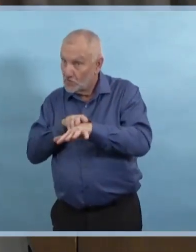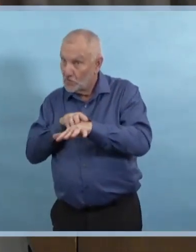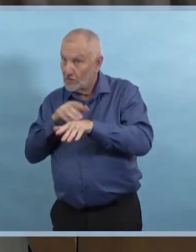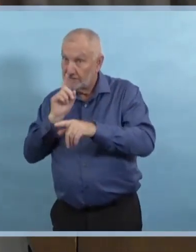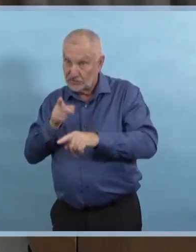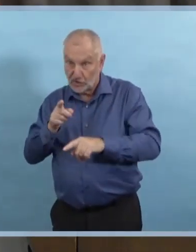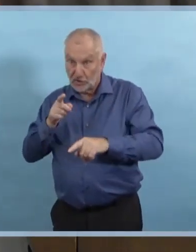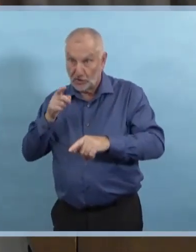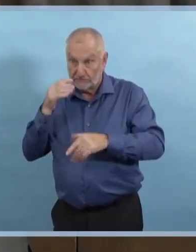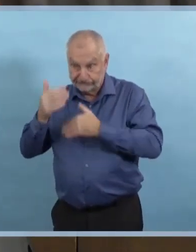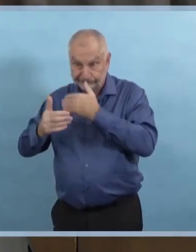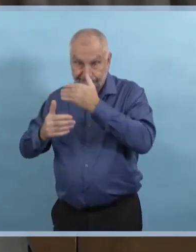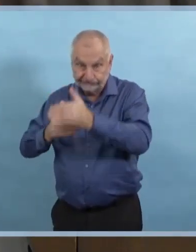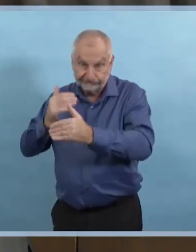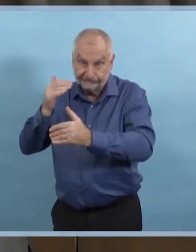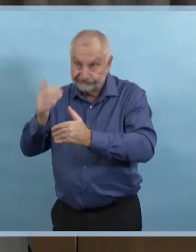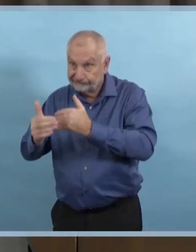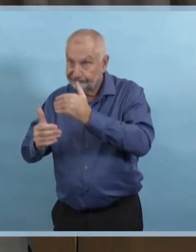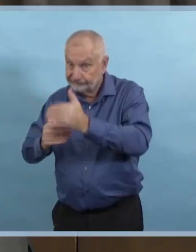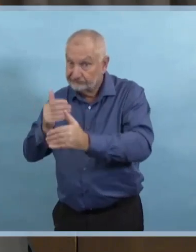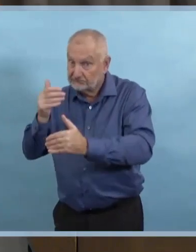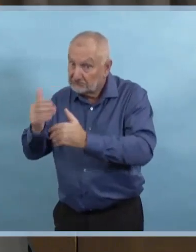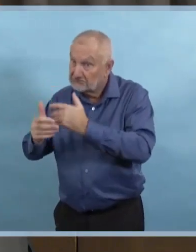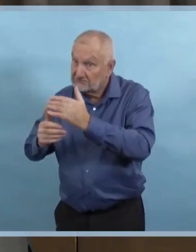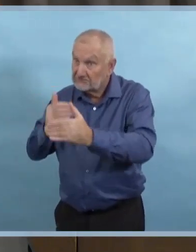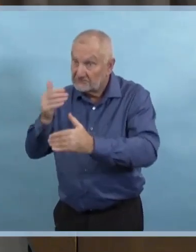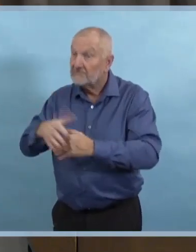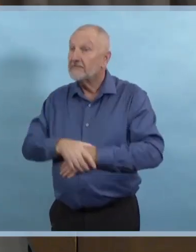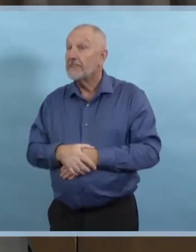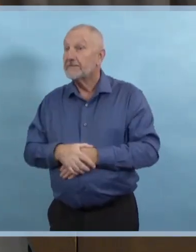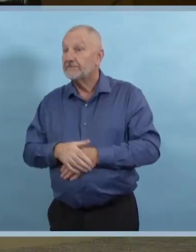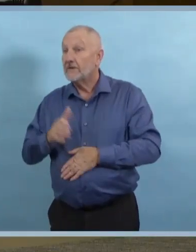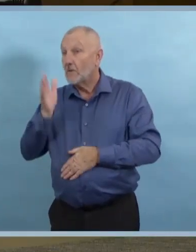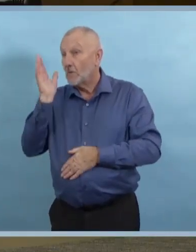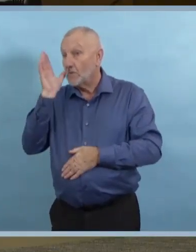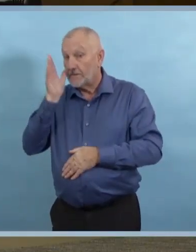pense que ça s'en vient bientôt. Merci. Thompson Citizen Ian.